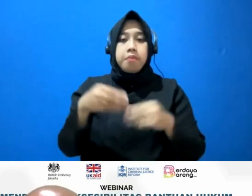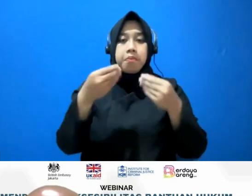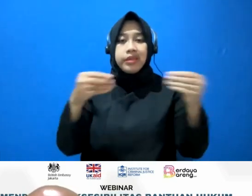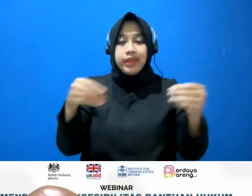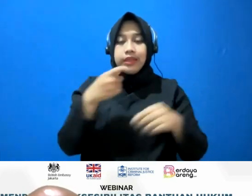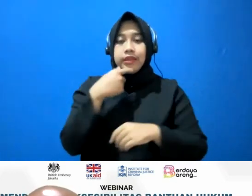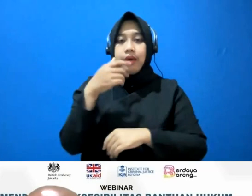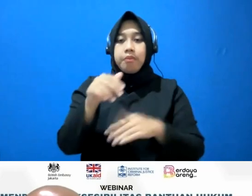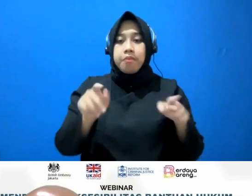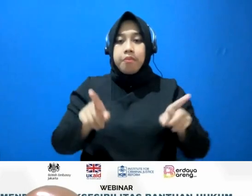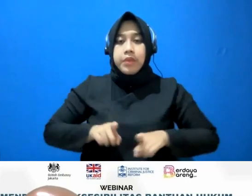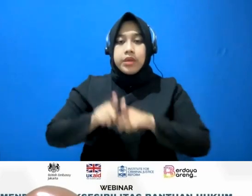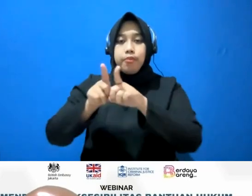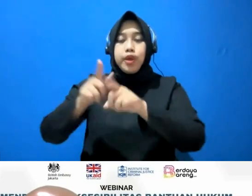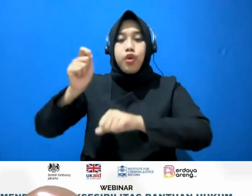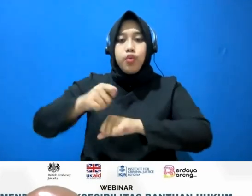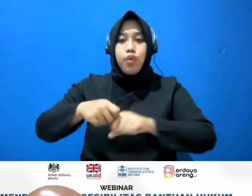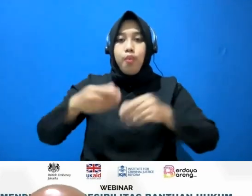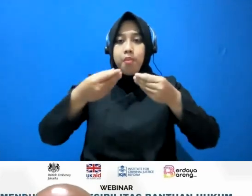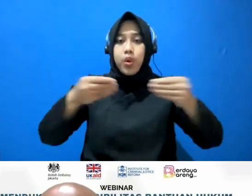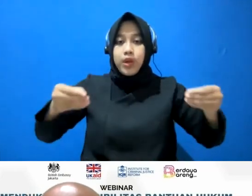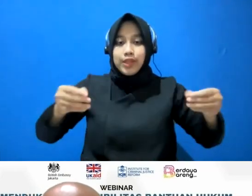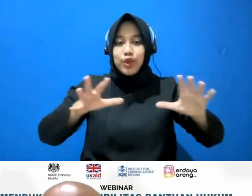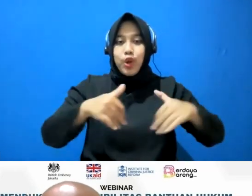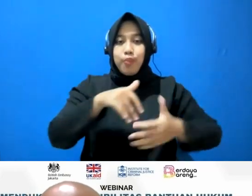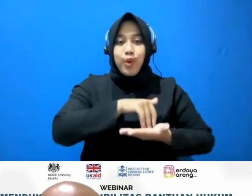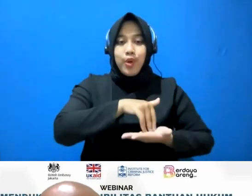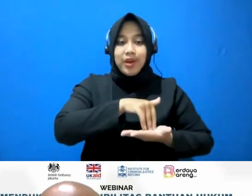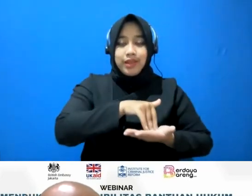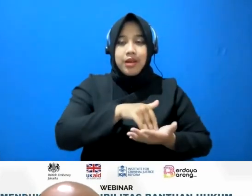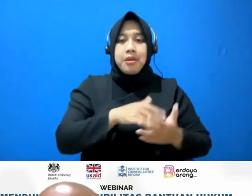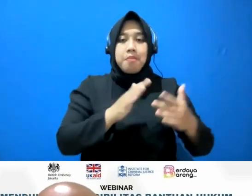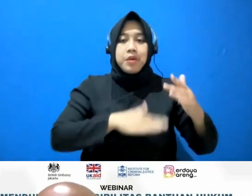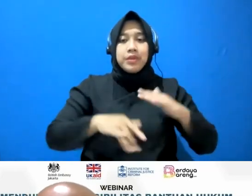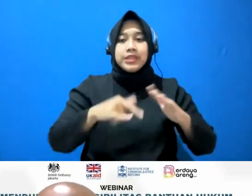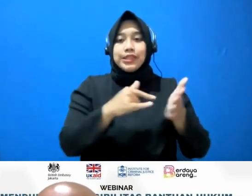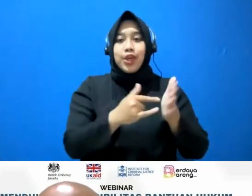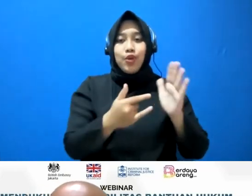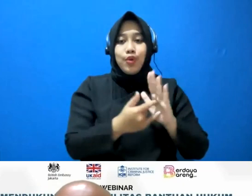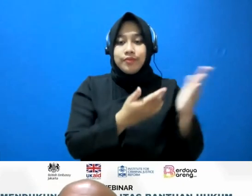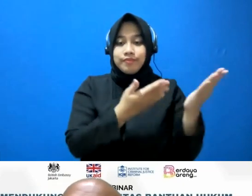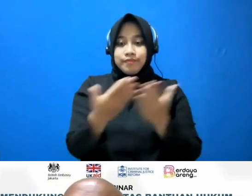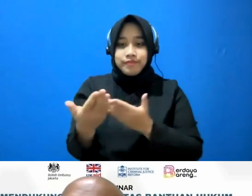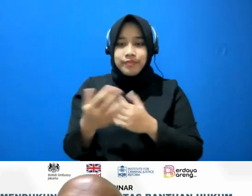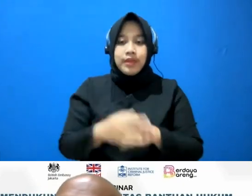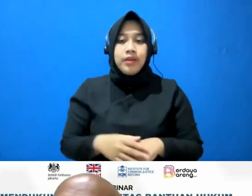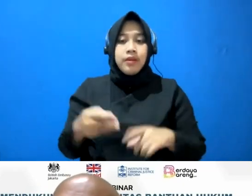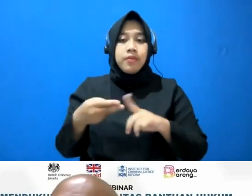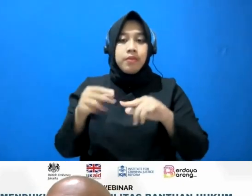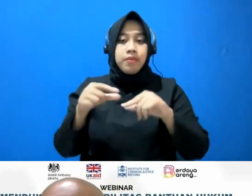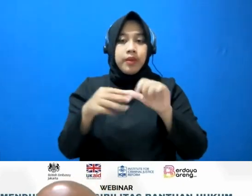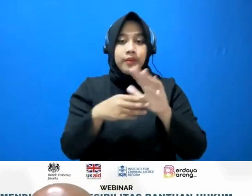berkualitas bagi kelompok rentan yang juga berbasis teknologi saya persilahkan kepada Mas Ibrahim untuk menyampaikan materinya